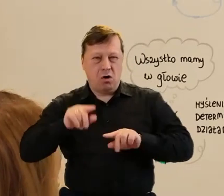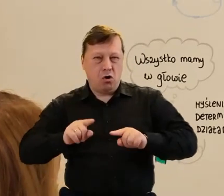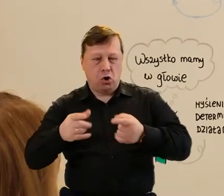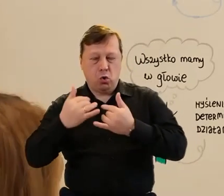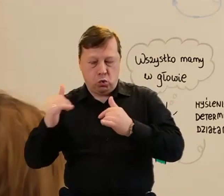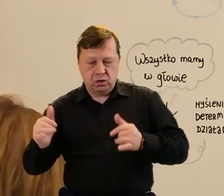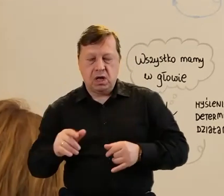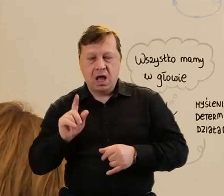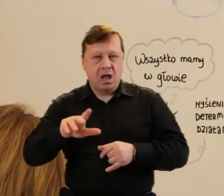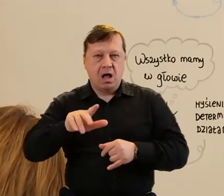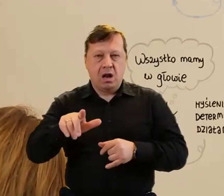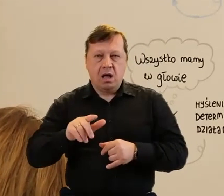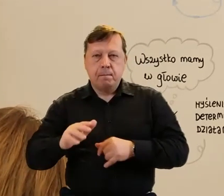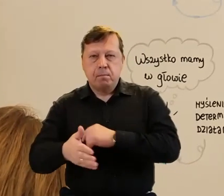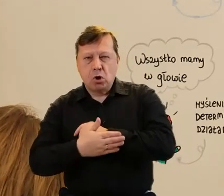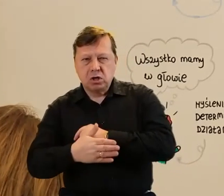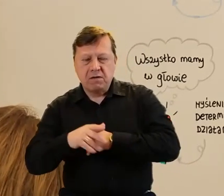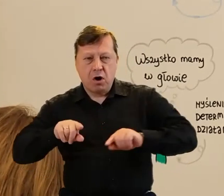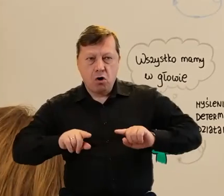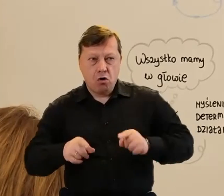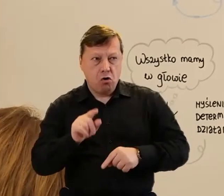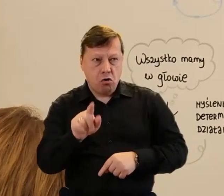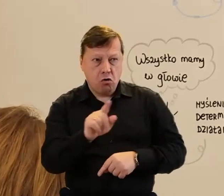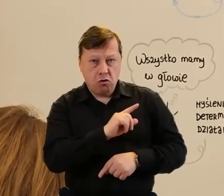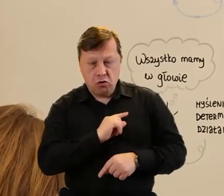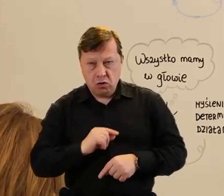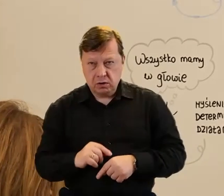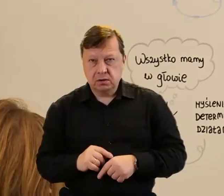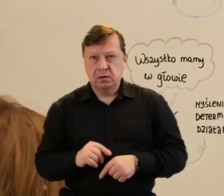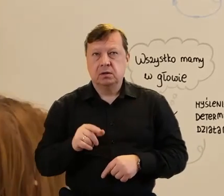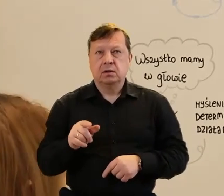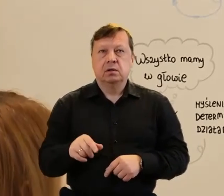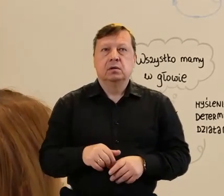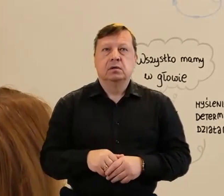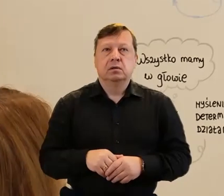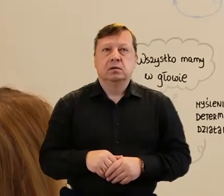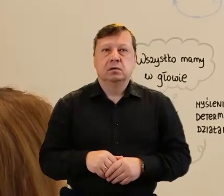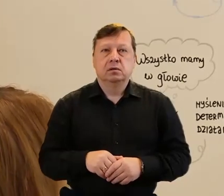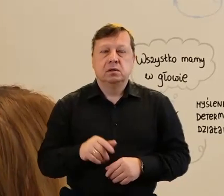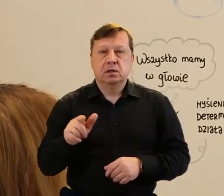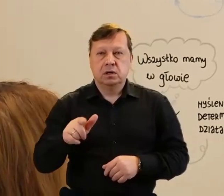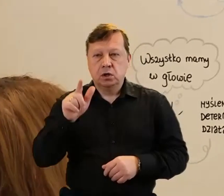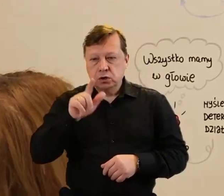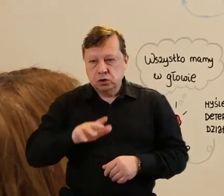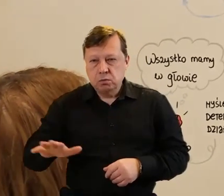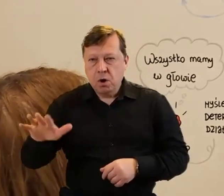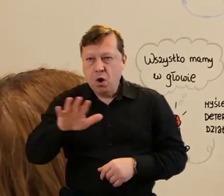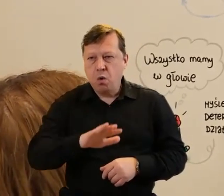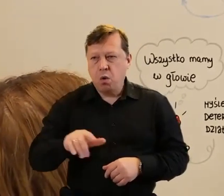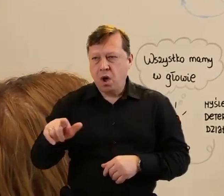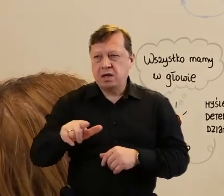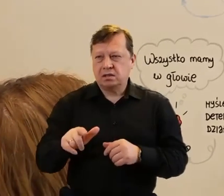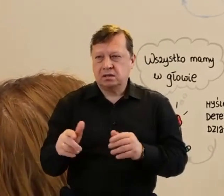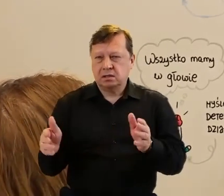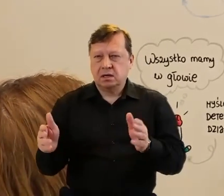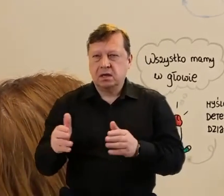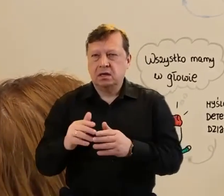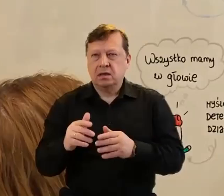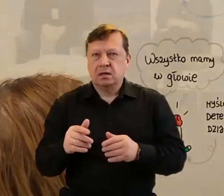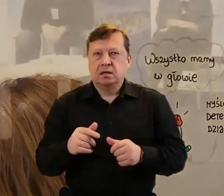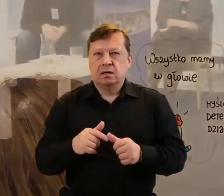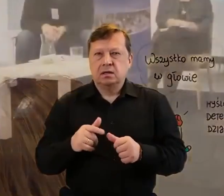więc nie wszystkie, ale te podstawowe, bezpodstawowych, tych małych, działających społecznie, opierających się wyłącznie na